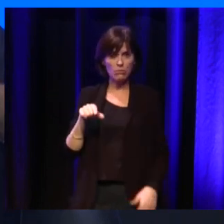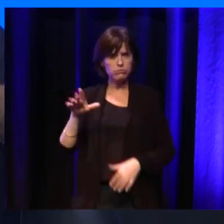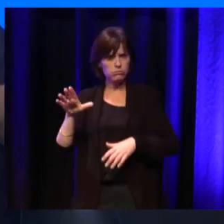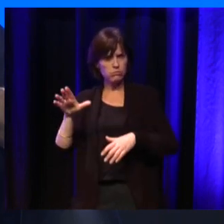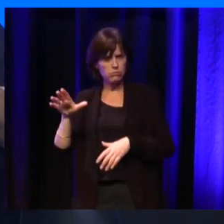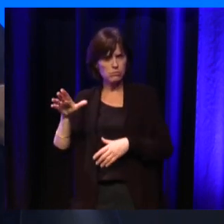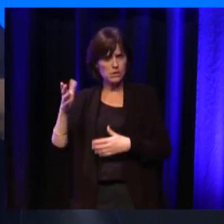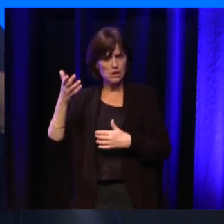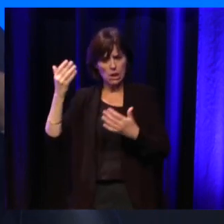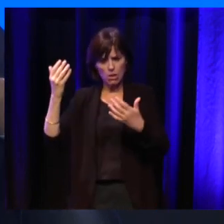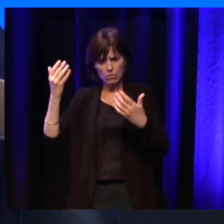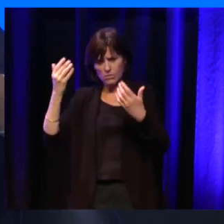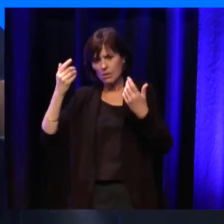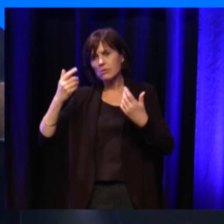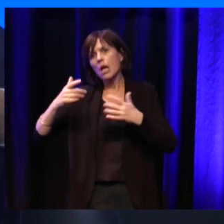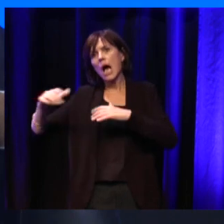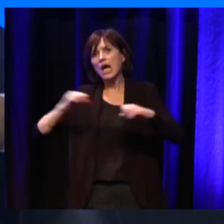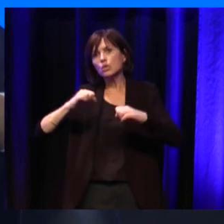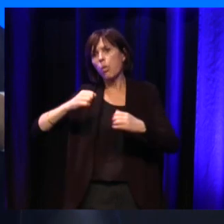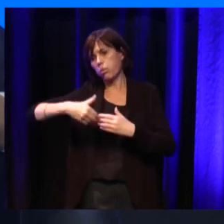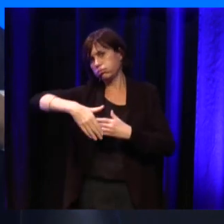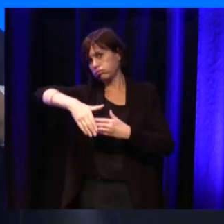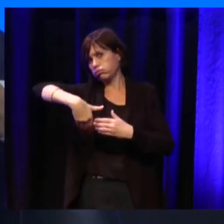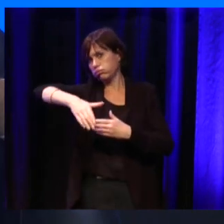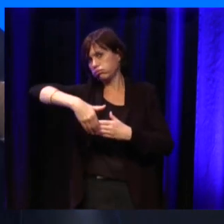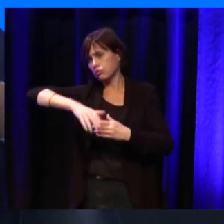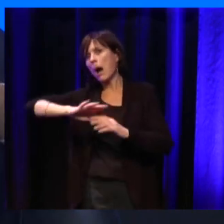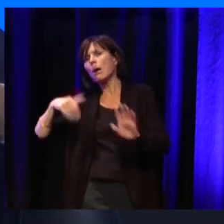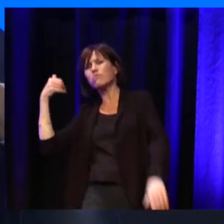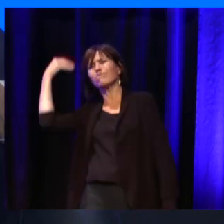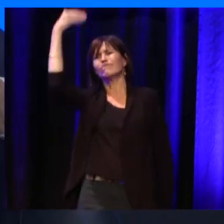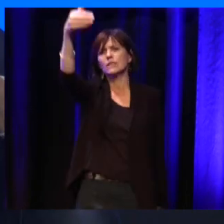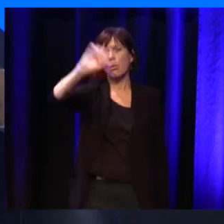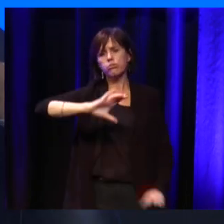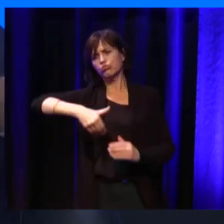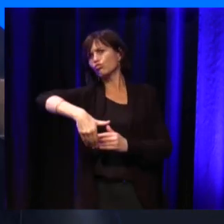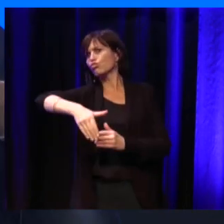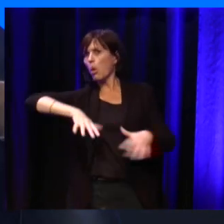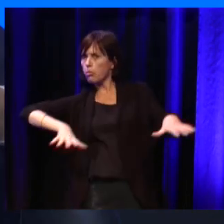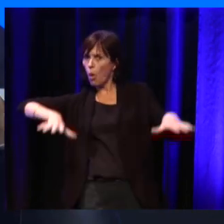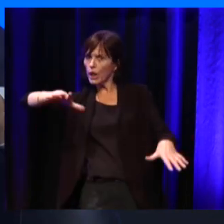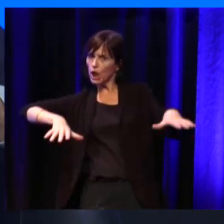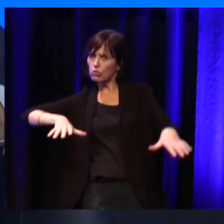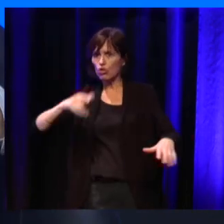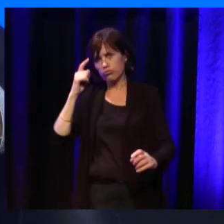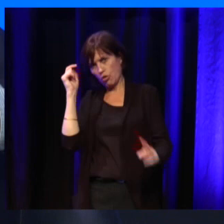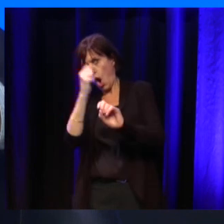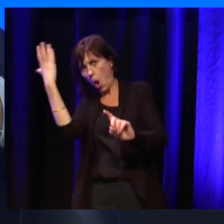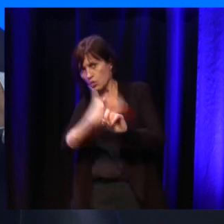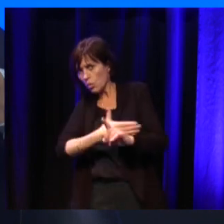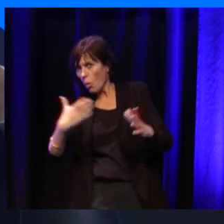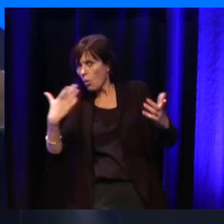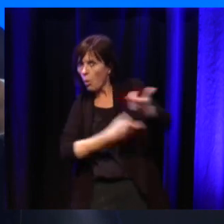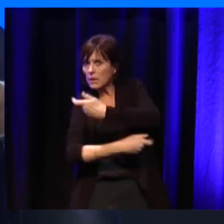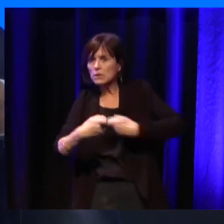action qui est plutôt à court ou moyen terme dont les enjeux sont le potentiel commercial, dont les